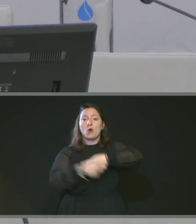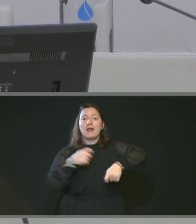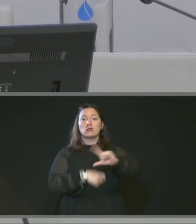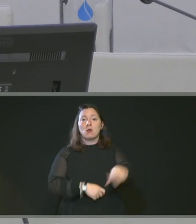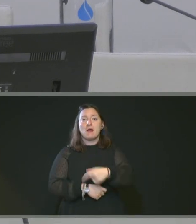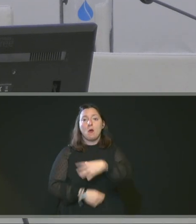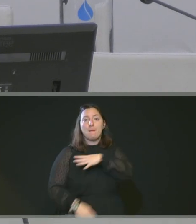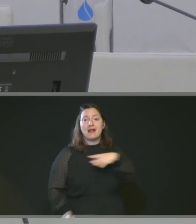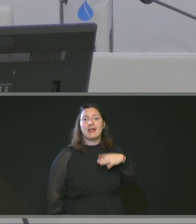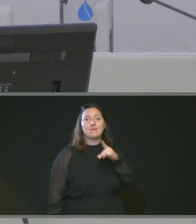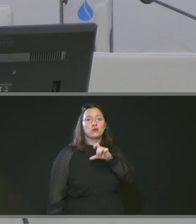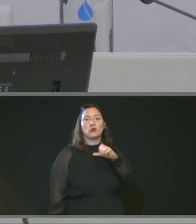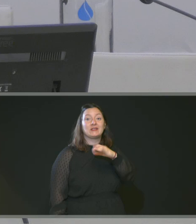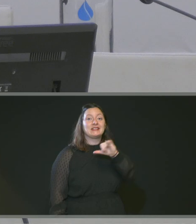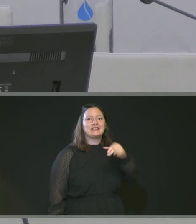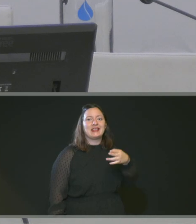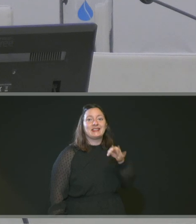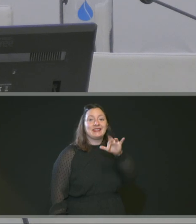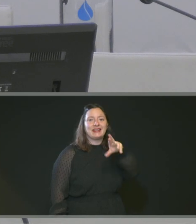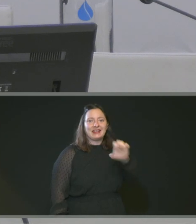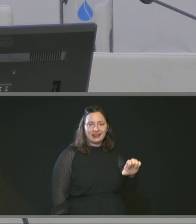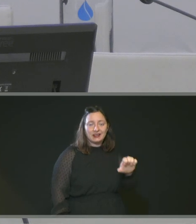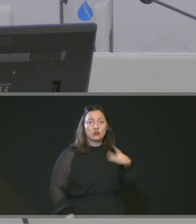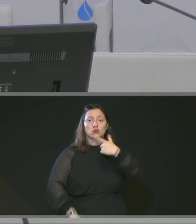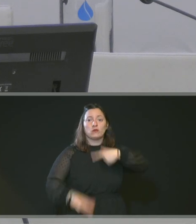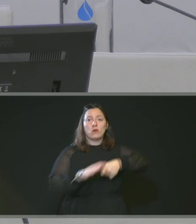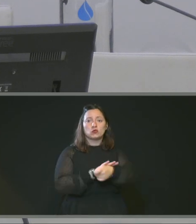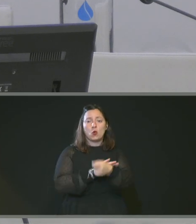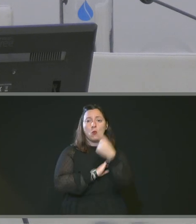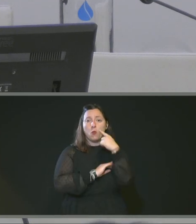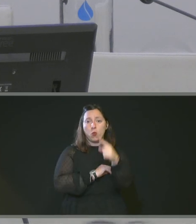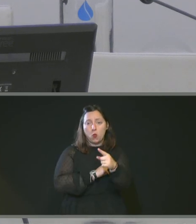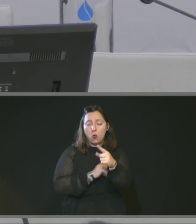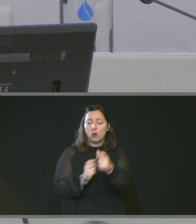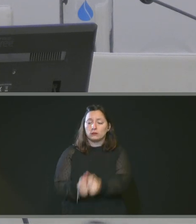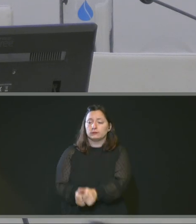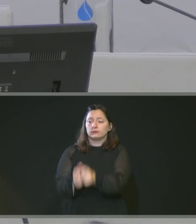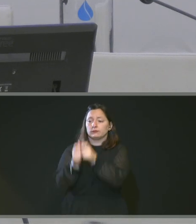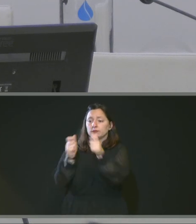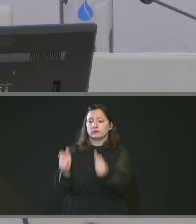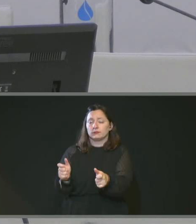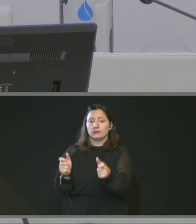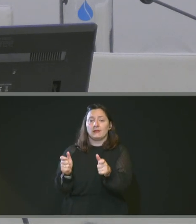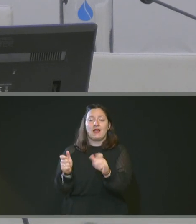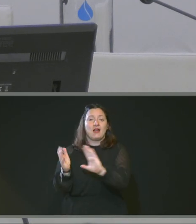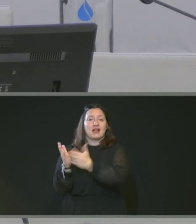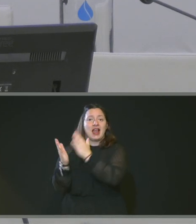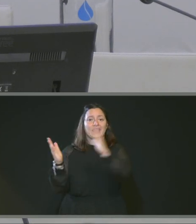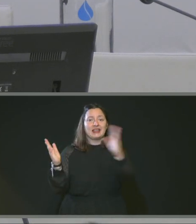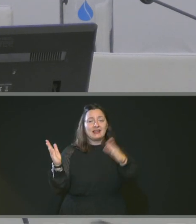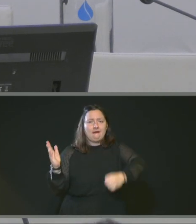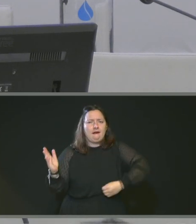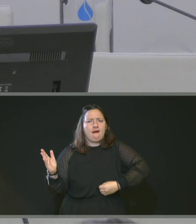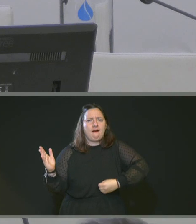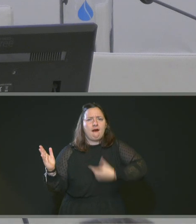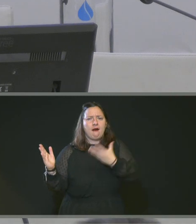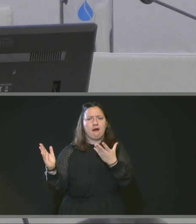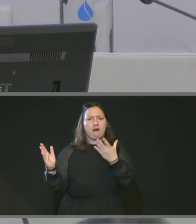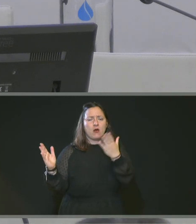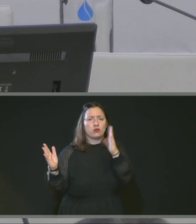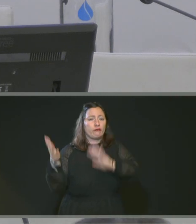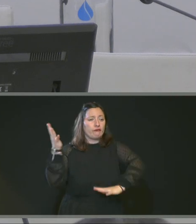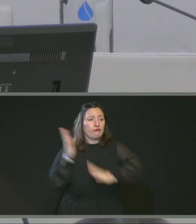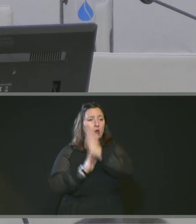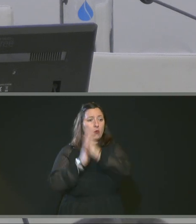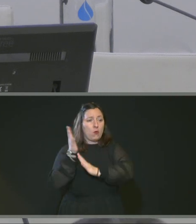de Saint-Tré, mais elle n pas là. Donc il s'agit d'une attribution d'une subvention pour la galerie des arts du feu qui est située au niveau de Lettres